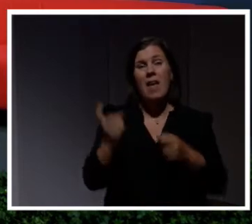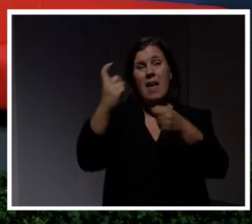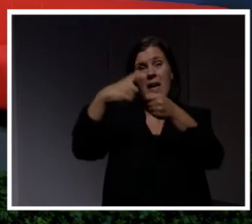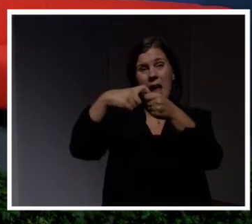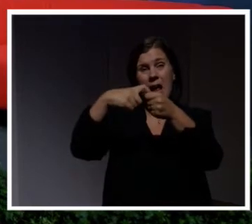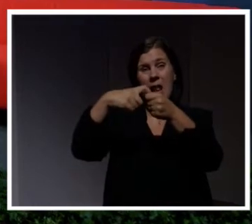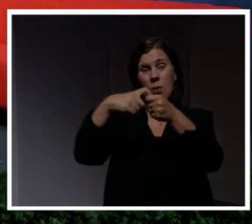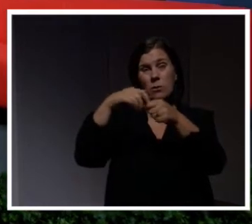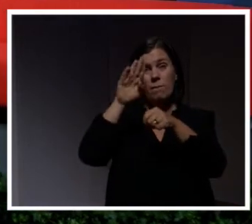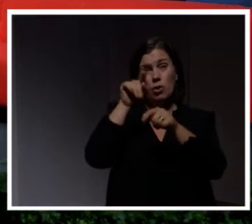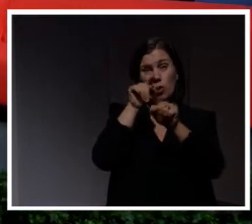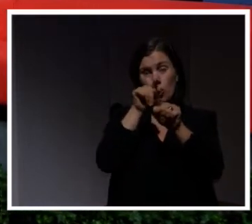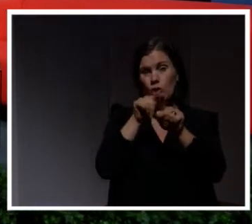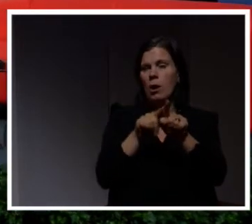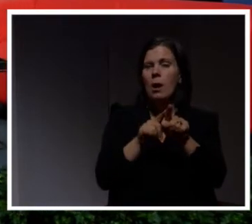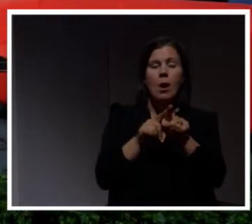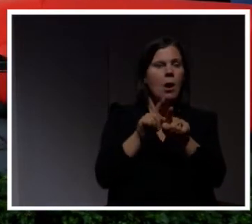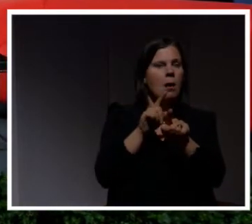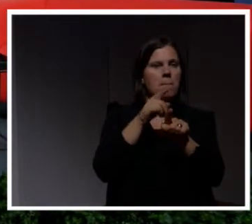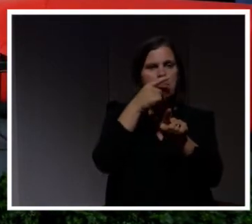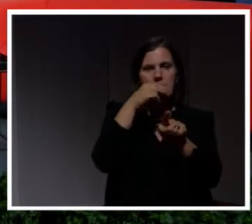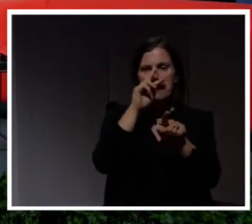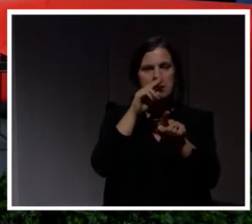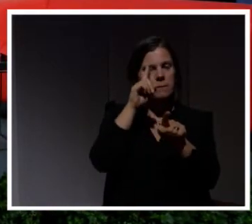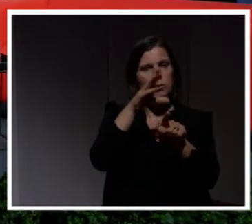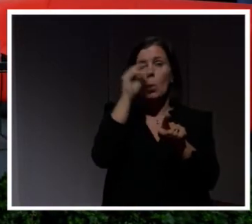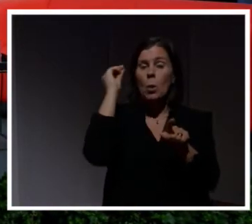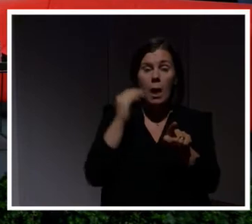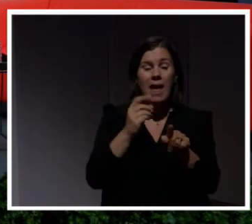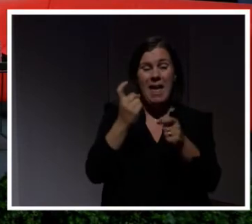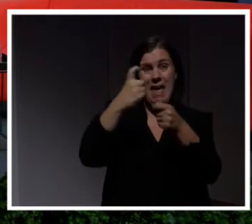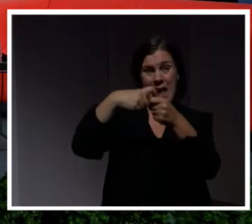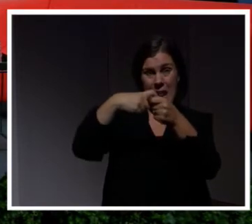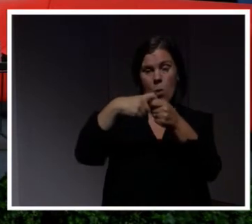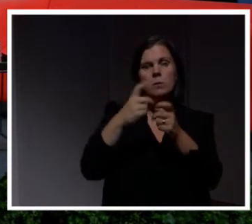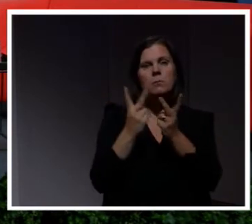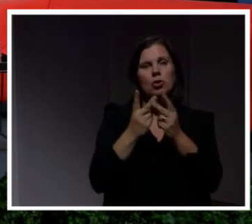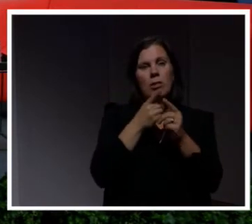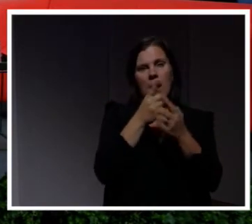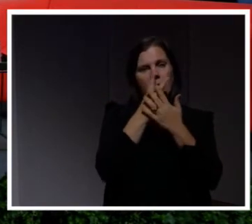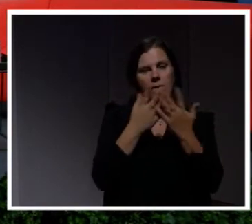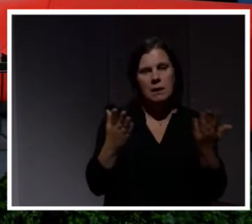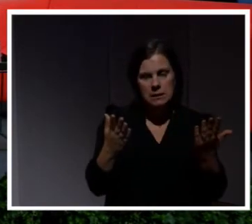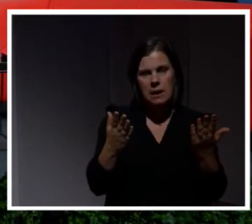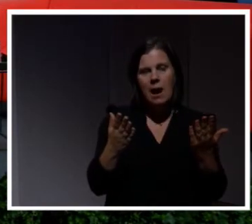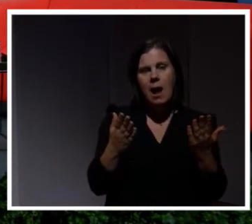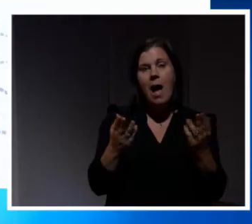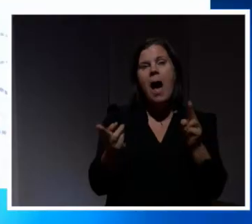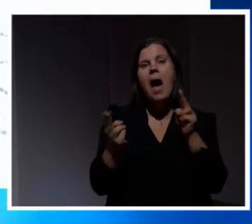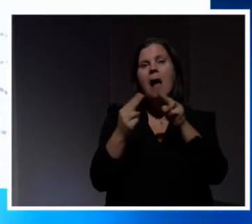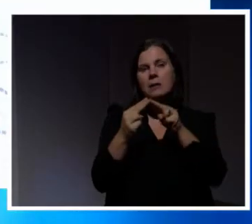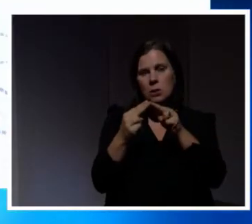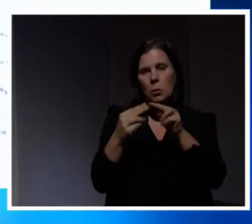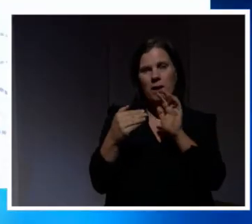Hänglåset är bland det mest missförstådda som finns. Hänglåset indikerar att anslutningen